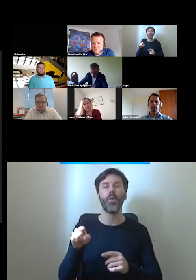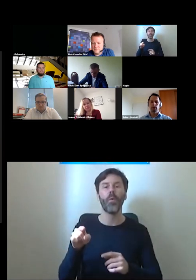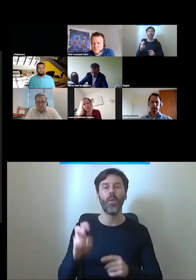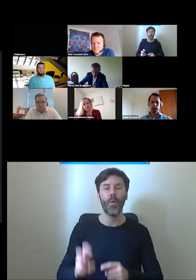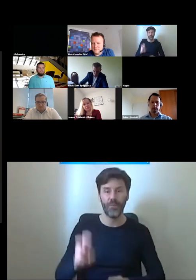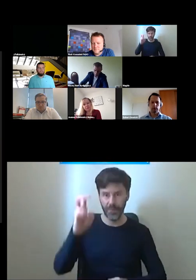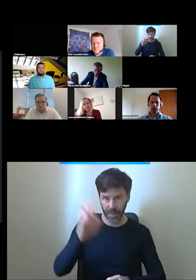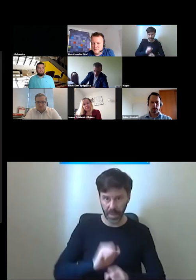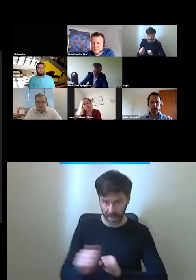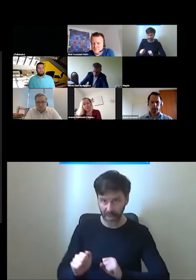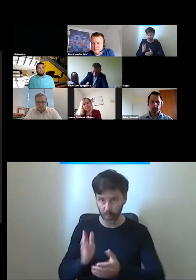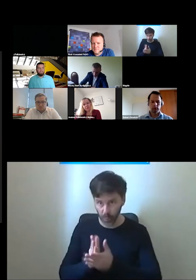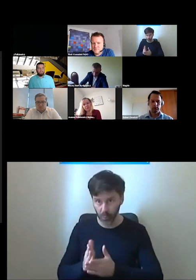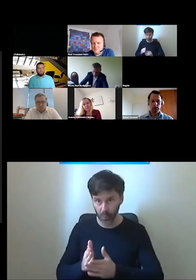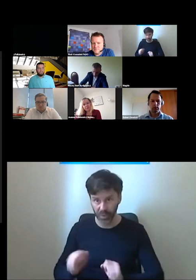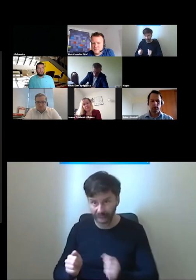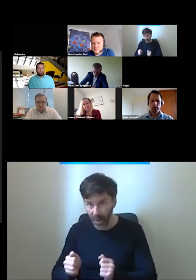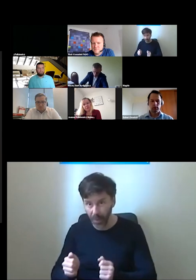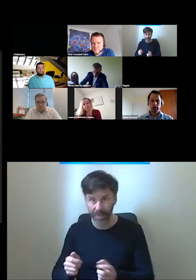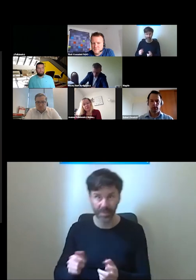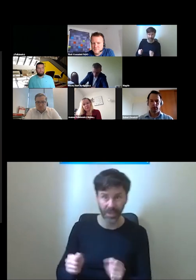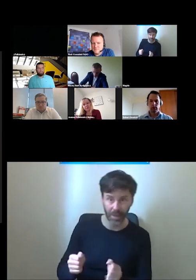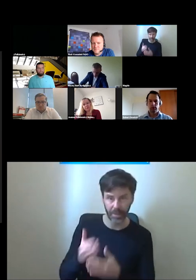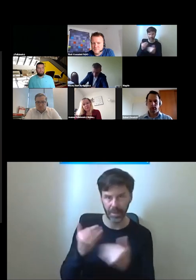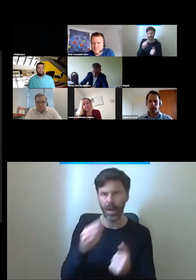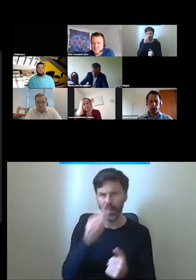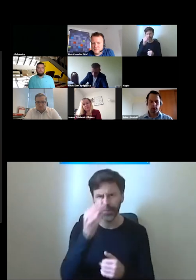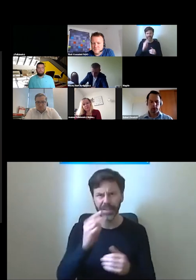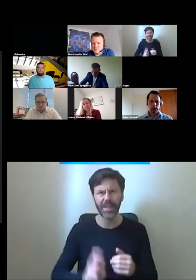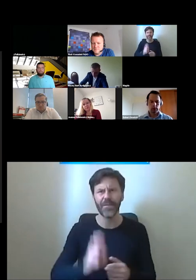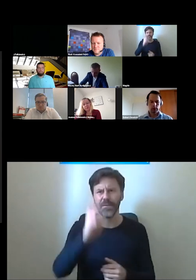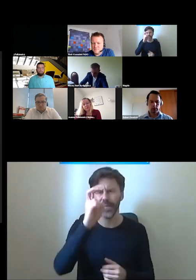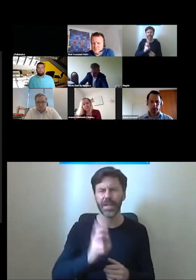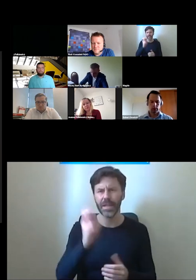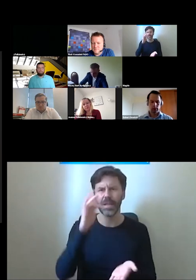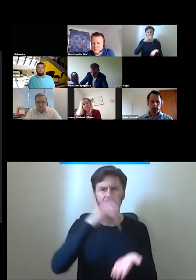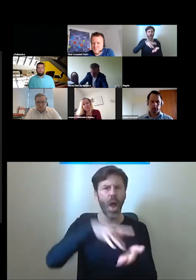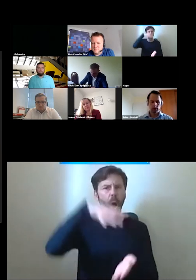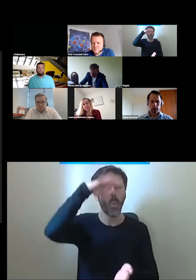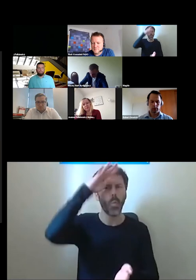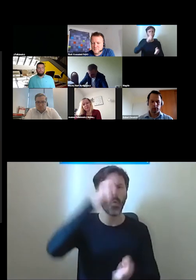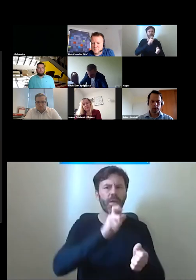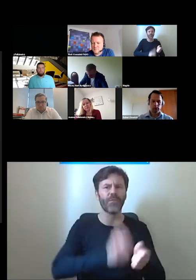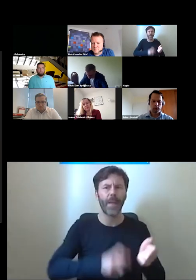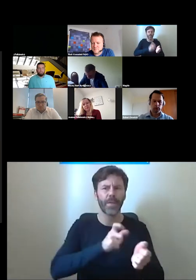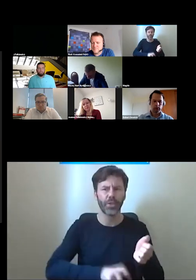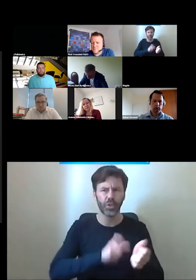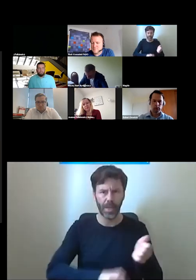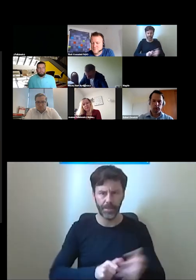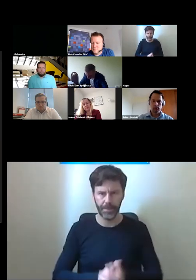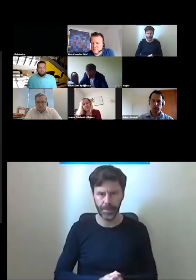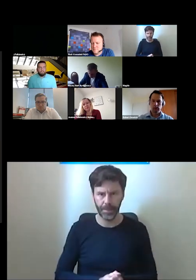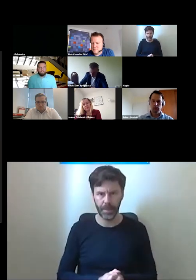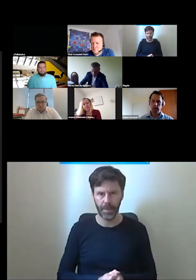uruchomiona tutaj na przykład widzimy zewnętrzną windę na dworzec módź fabryczna i mogłem stanąć się na wprost